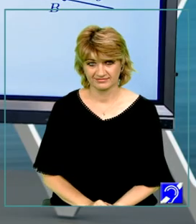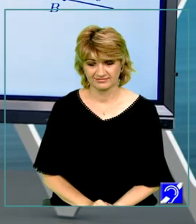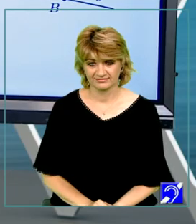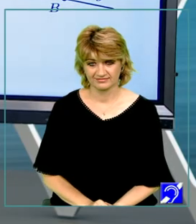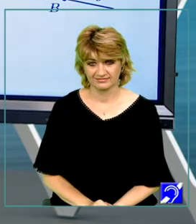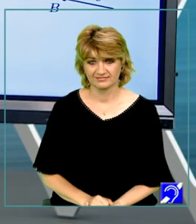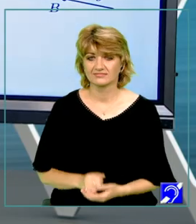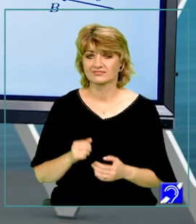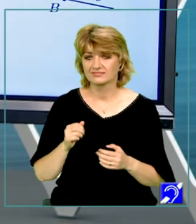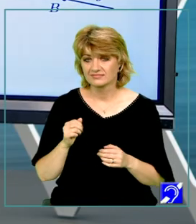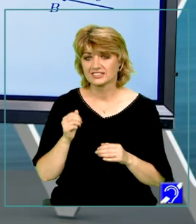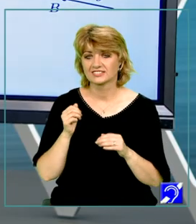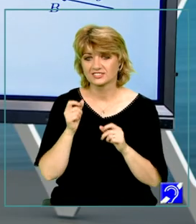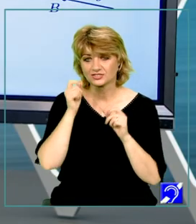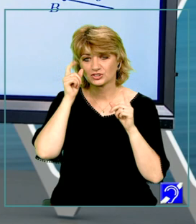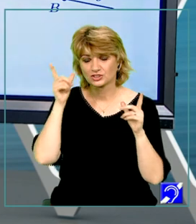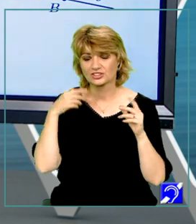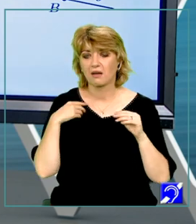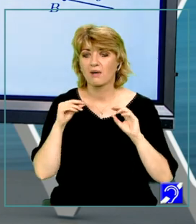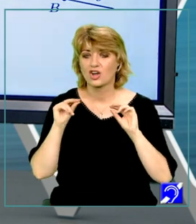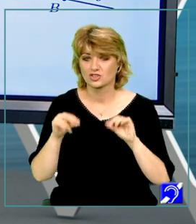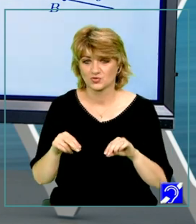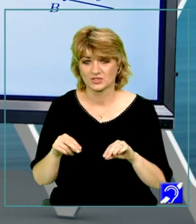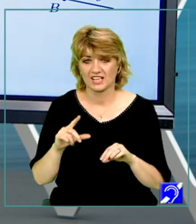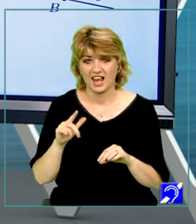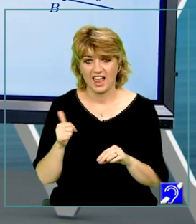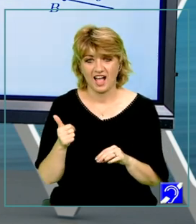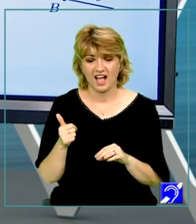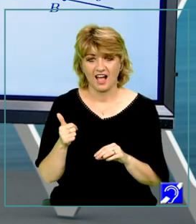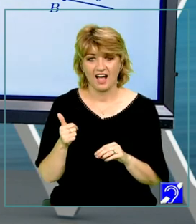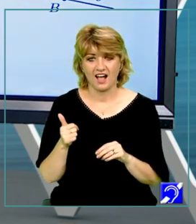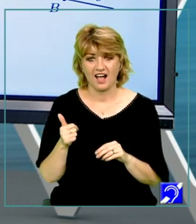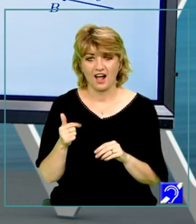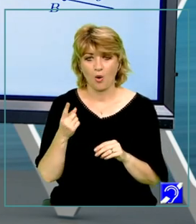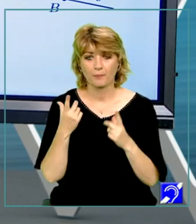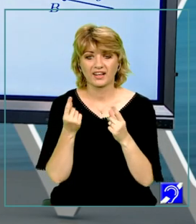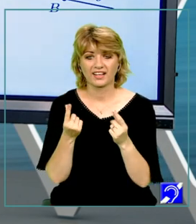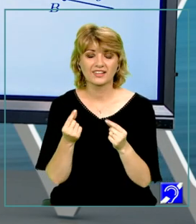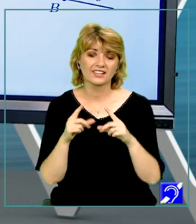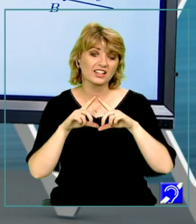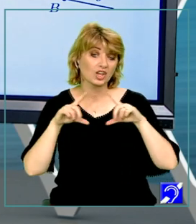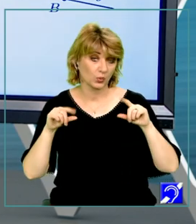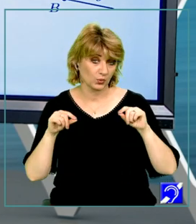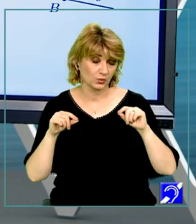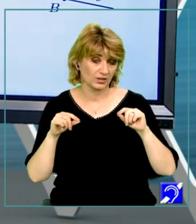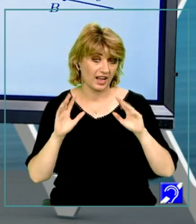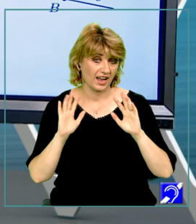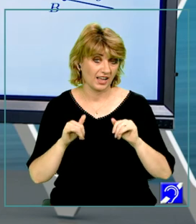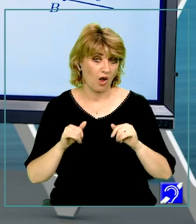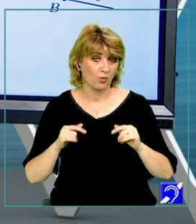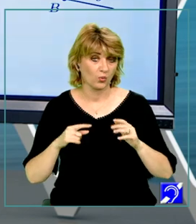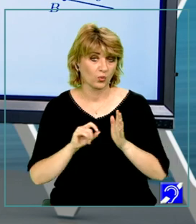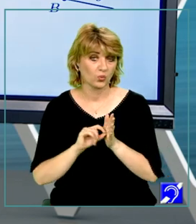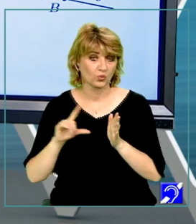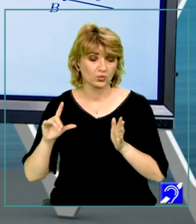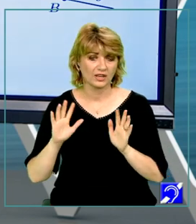În sfârșit, am ajuns la o pereche de triunghiuri care conțin unghiurile care